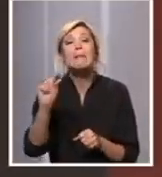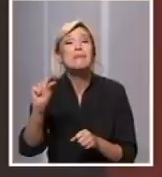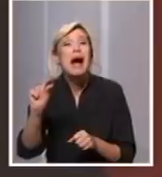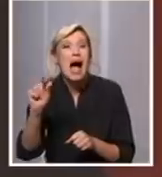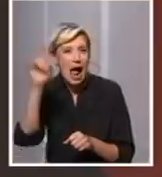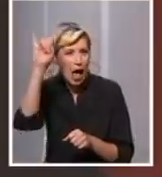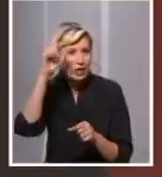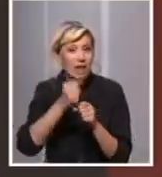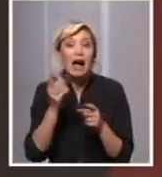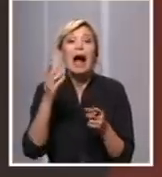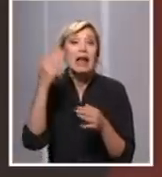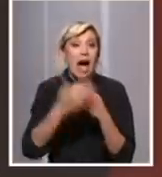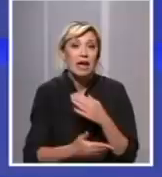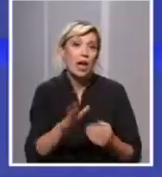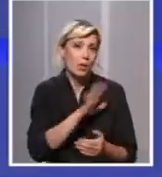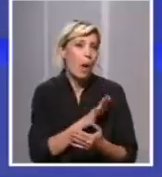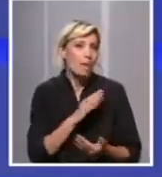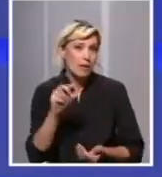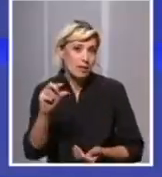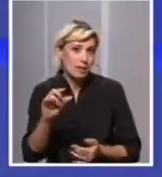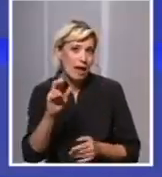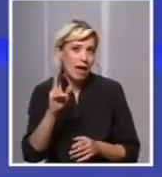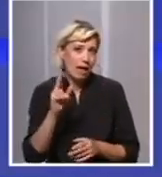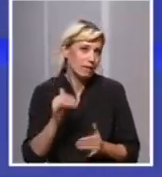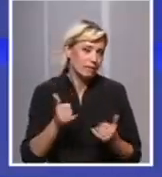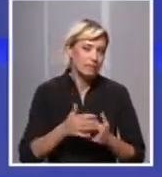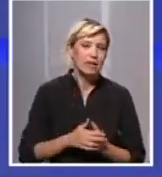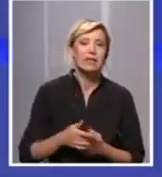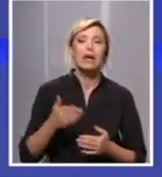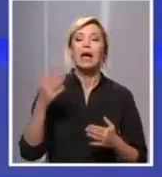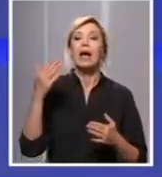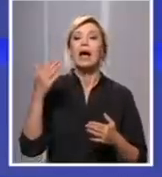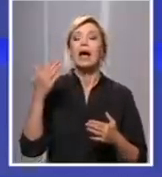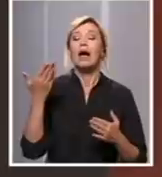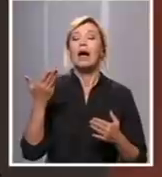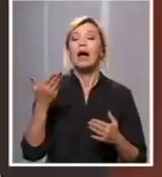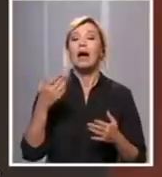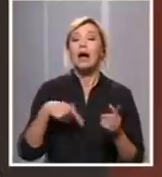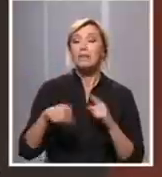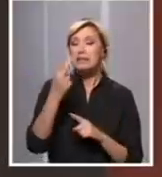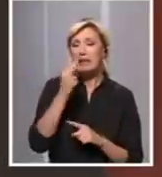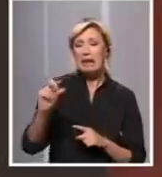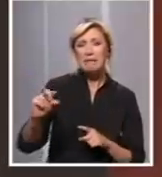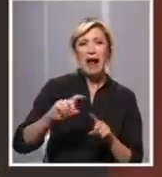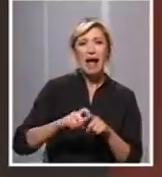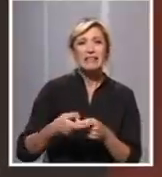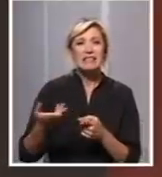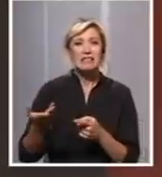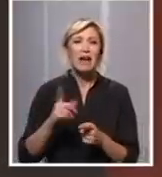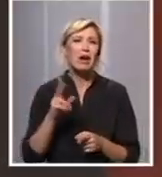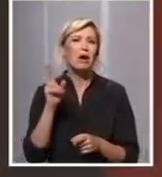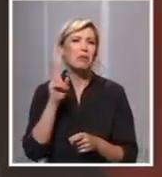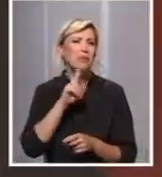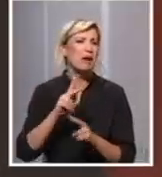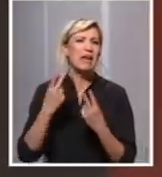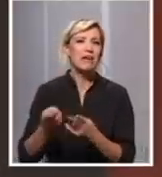delovale jednostavne i na prvi pogled ne toliko važne su u stvari ono na čemu treba da insistiramo. I ja